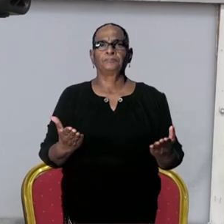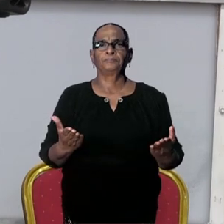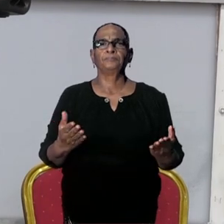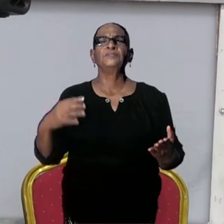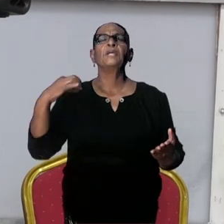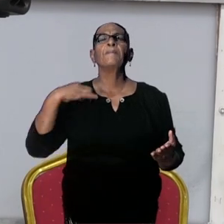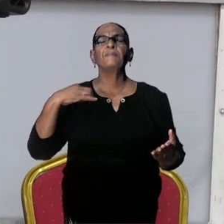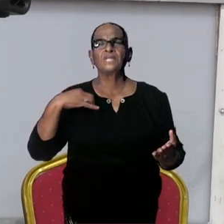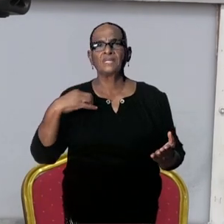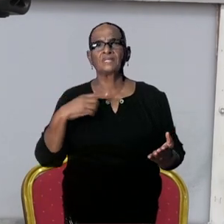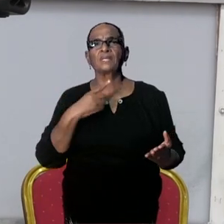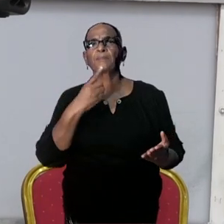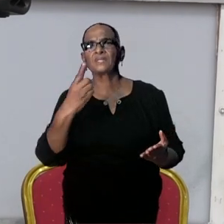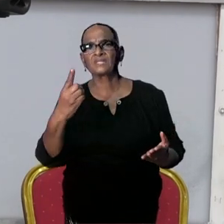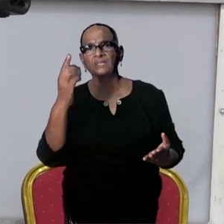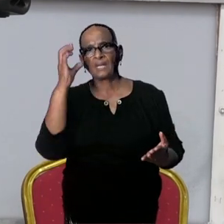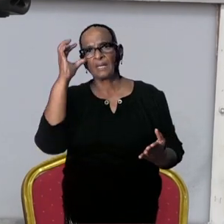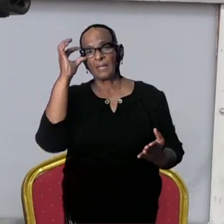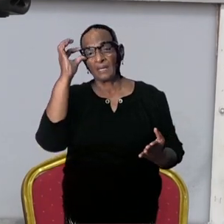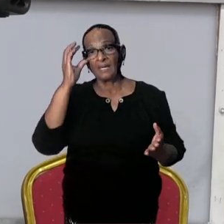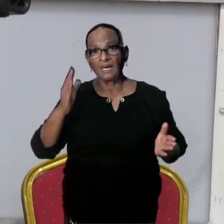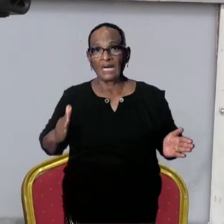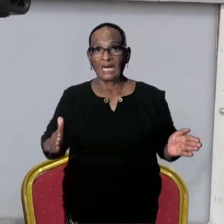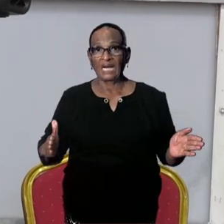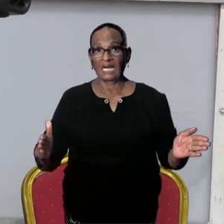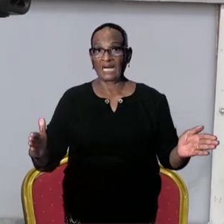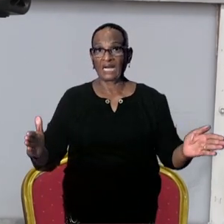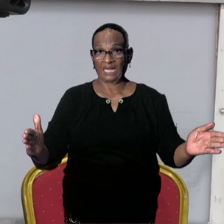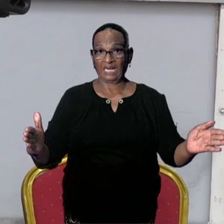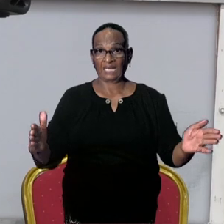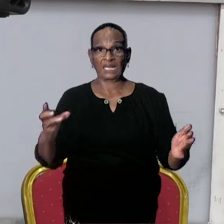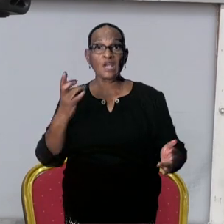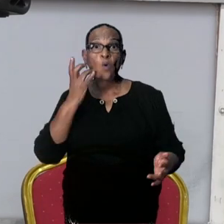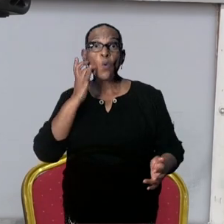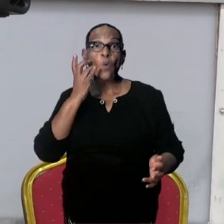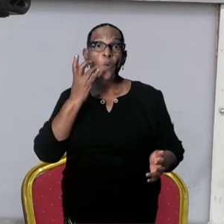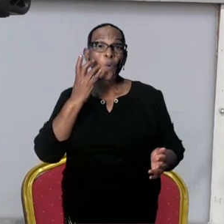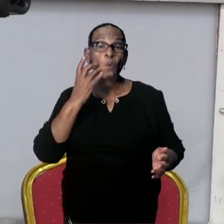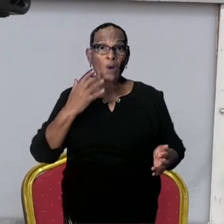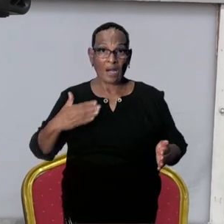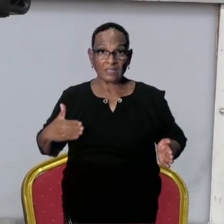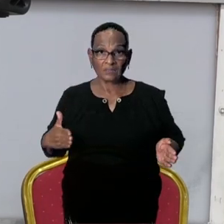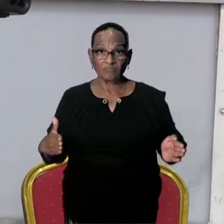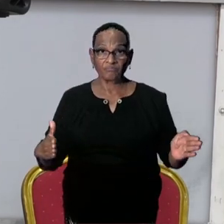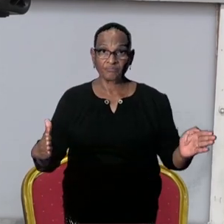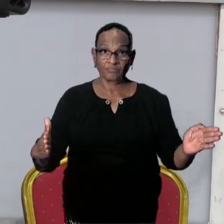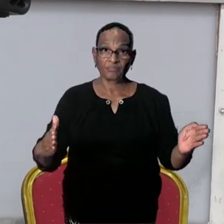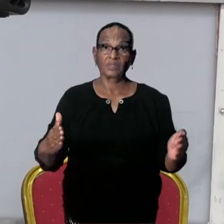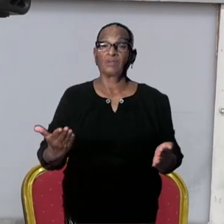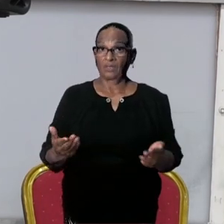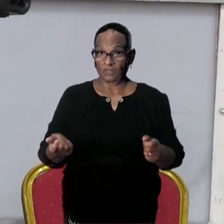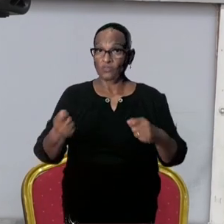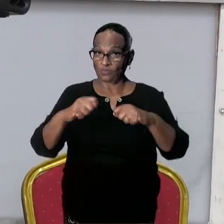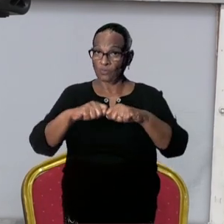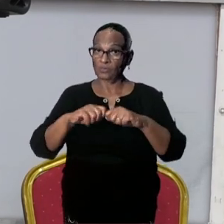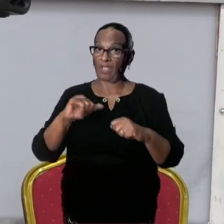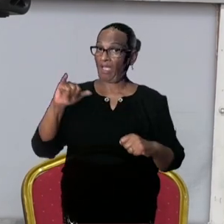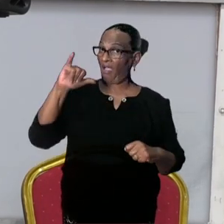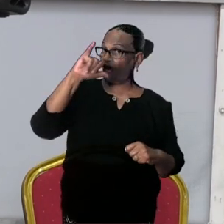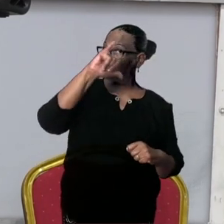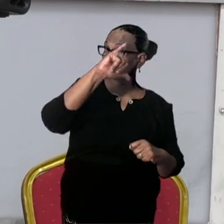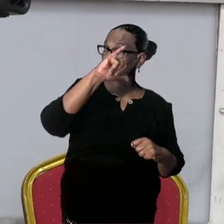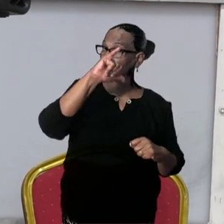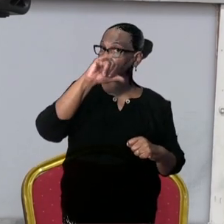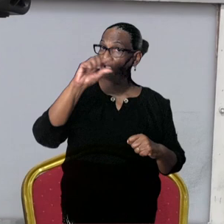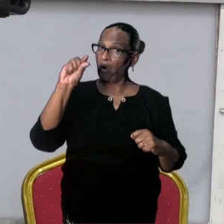Minister, u heeft aangegeven. De grenzen blijven voorlopig nog gesloten. En het vliegverkeer is ook zeer beperkt. Hoe zit